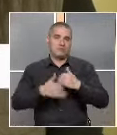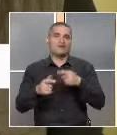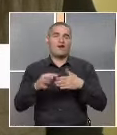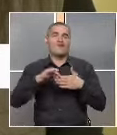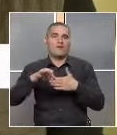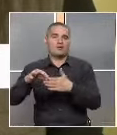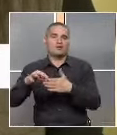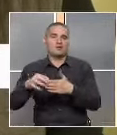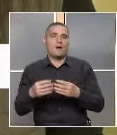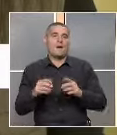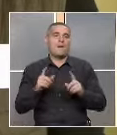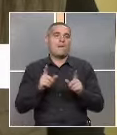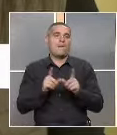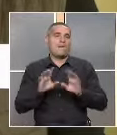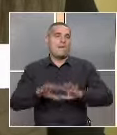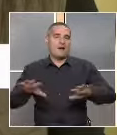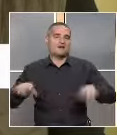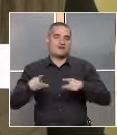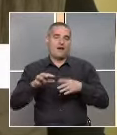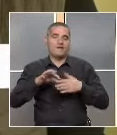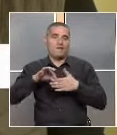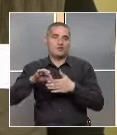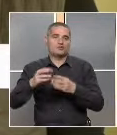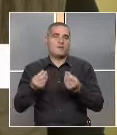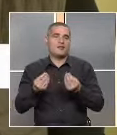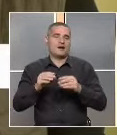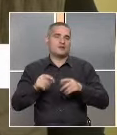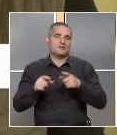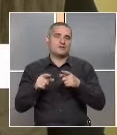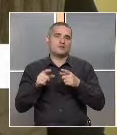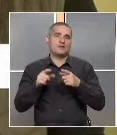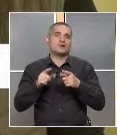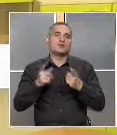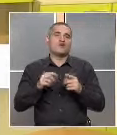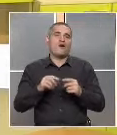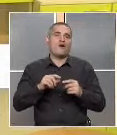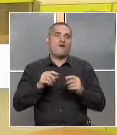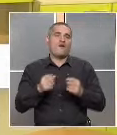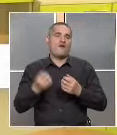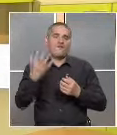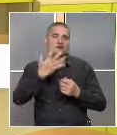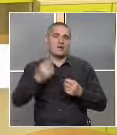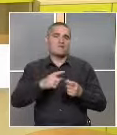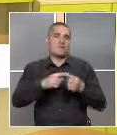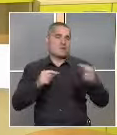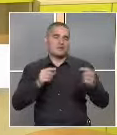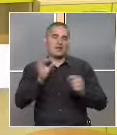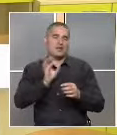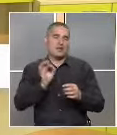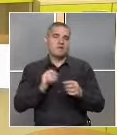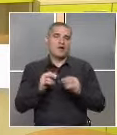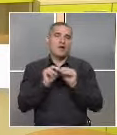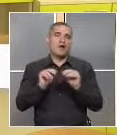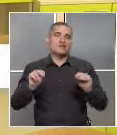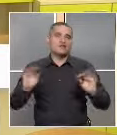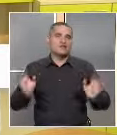е водеща. Материалната база и материалите са водещи, защото вълшебни пръчки нямаме. Обучението при нас става чрез